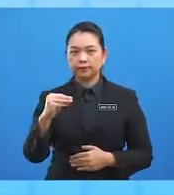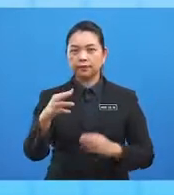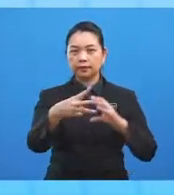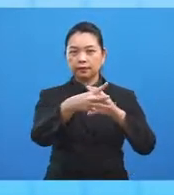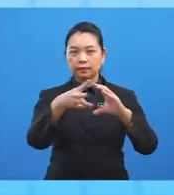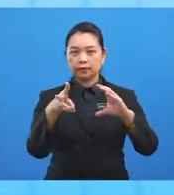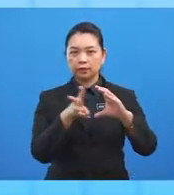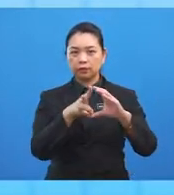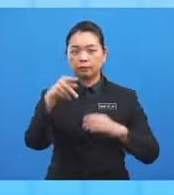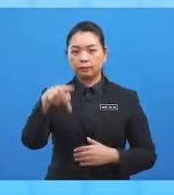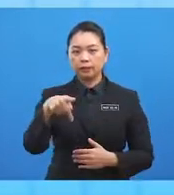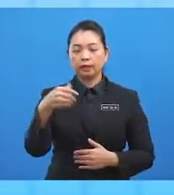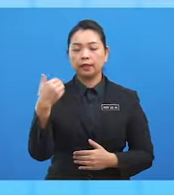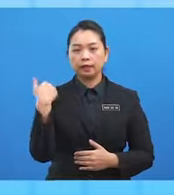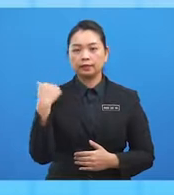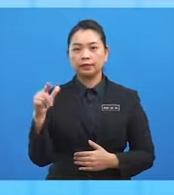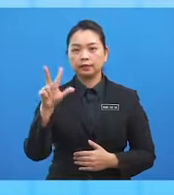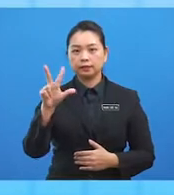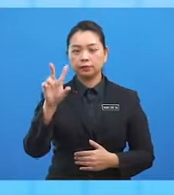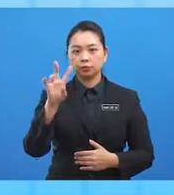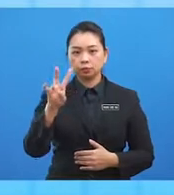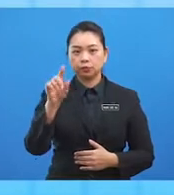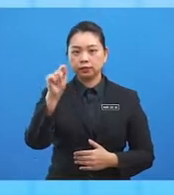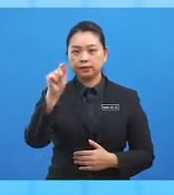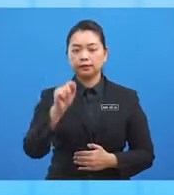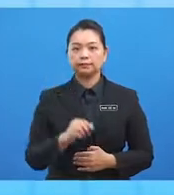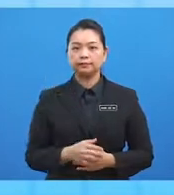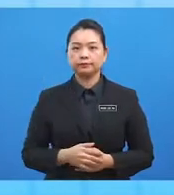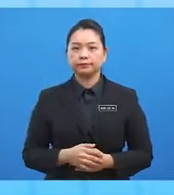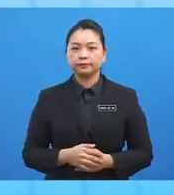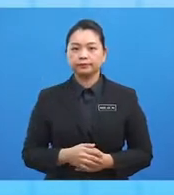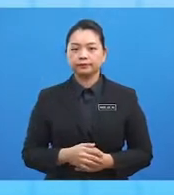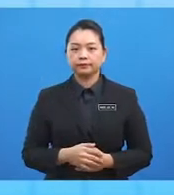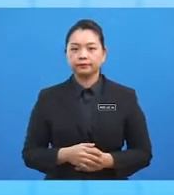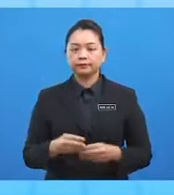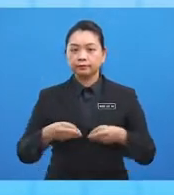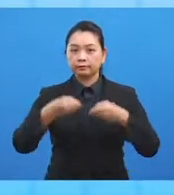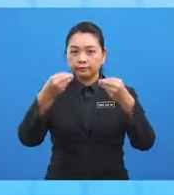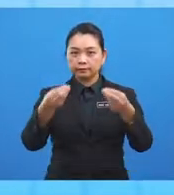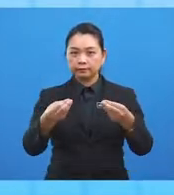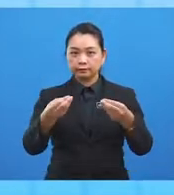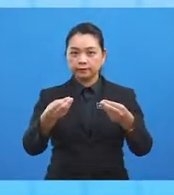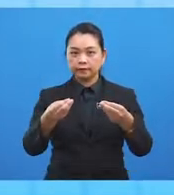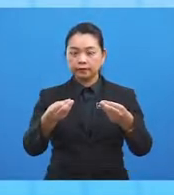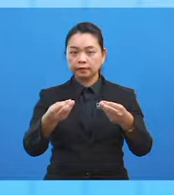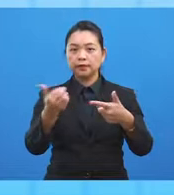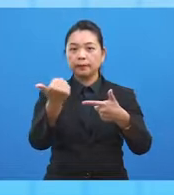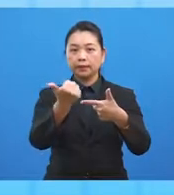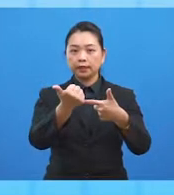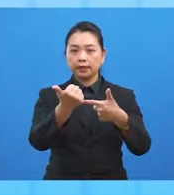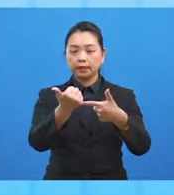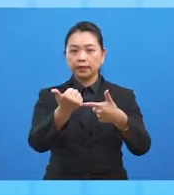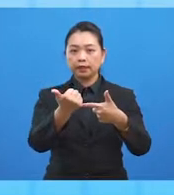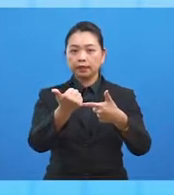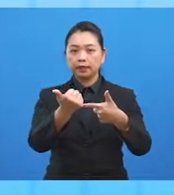ialah 37 dajah utara. Bagi soalan B pula, kedudukan